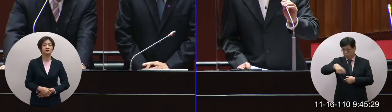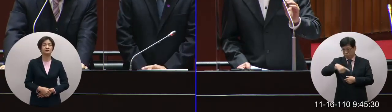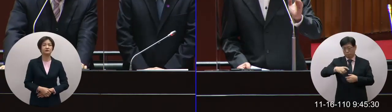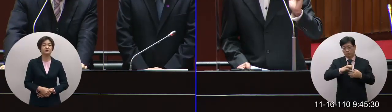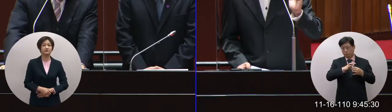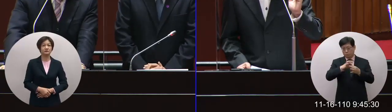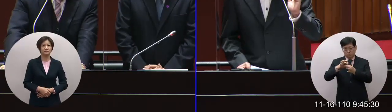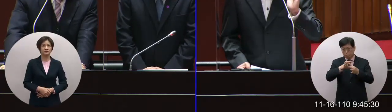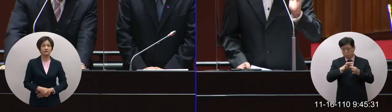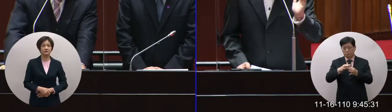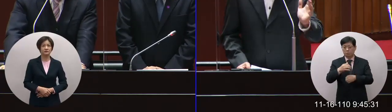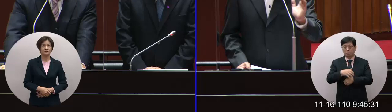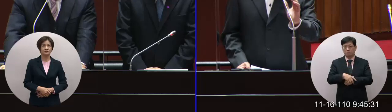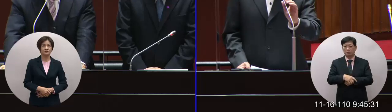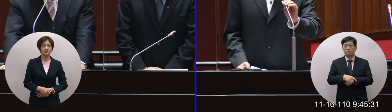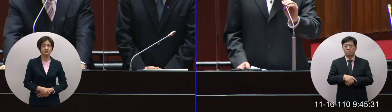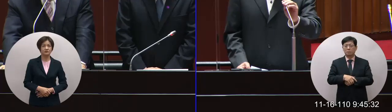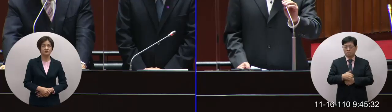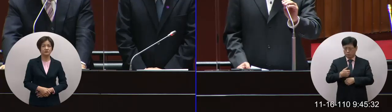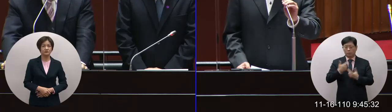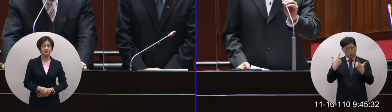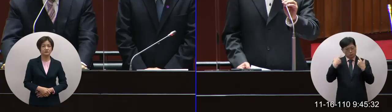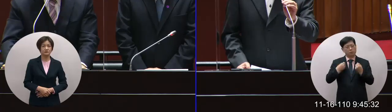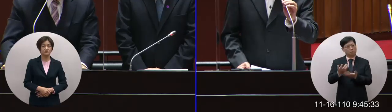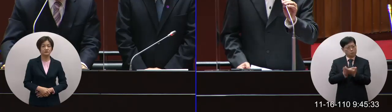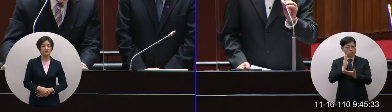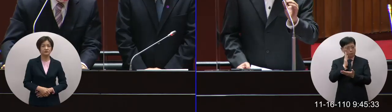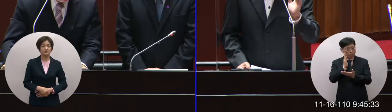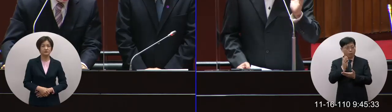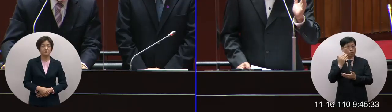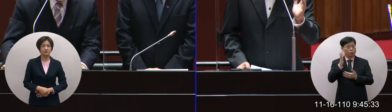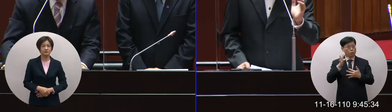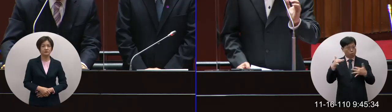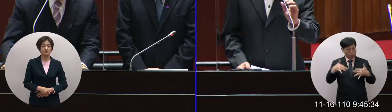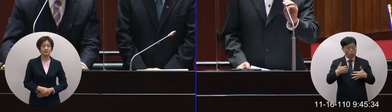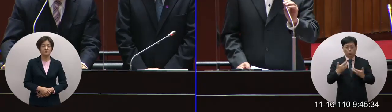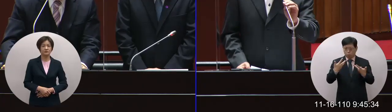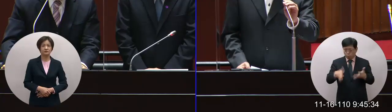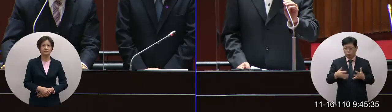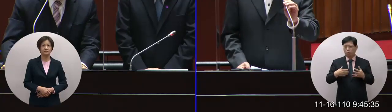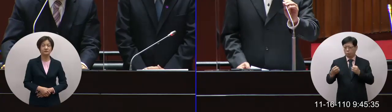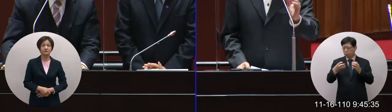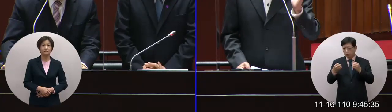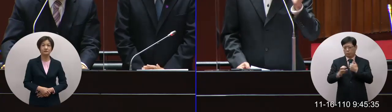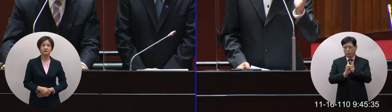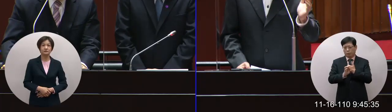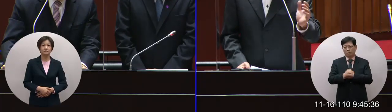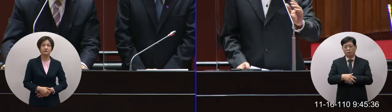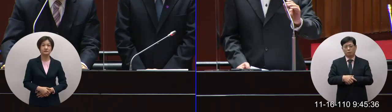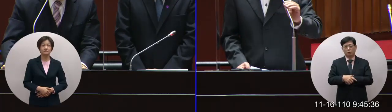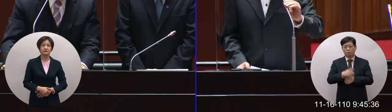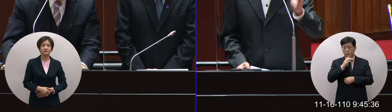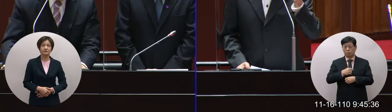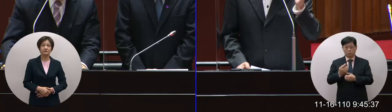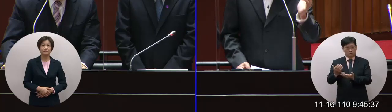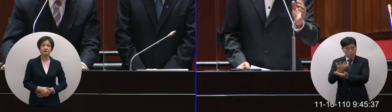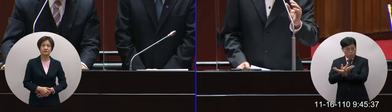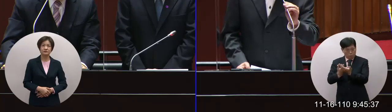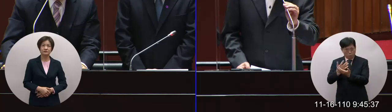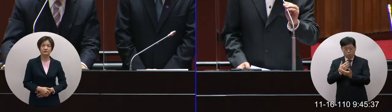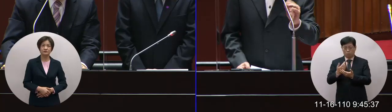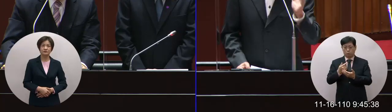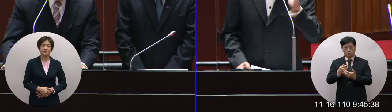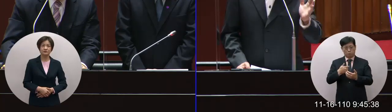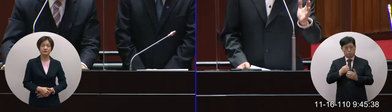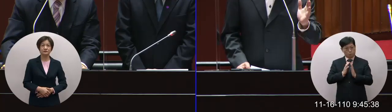關係是管道是暢通的有問題的話大家多溝通以溝通那以更